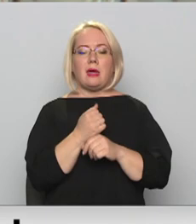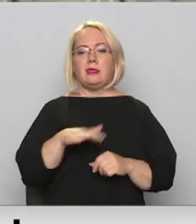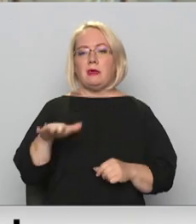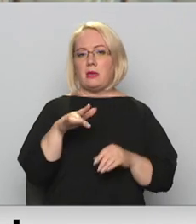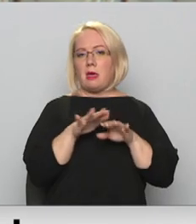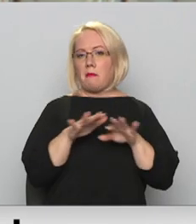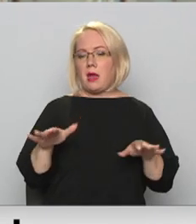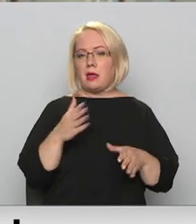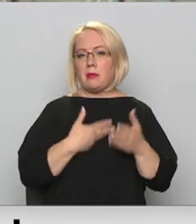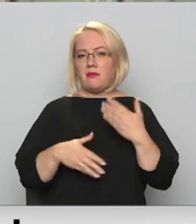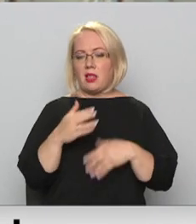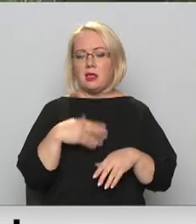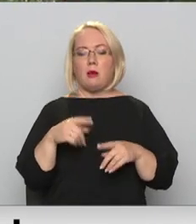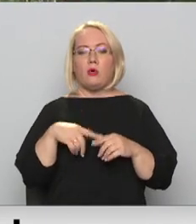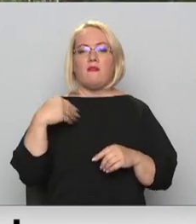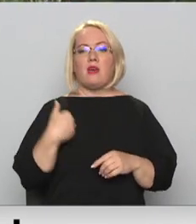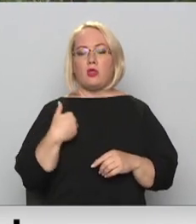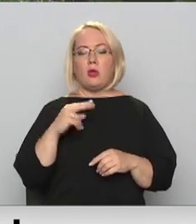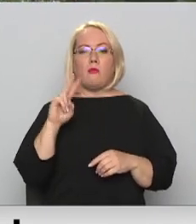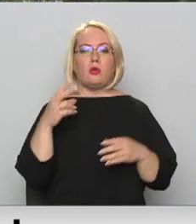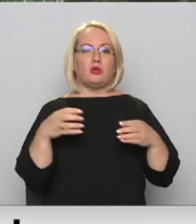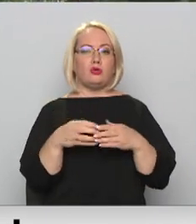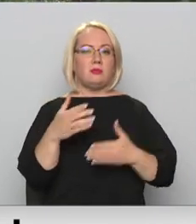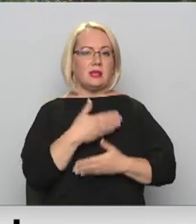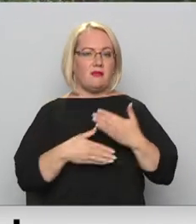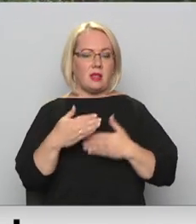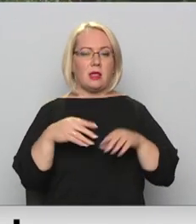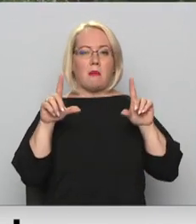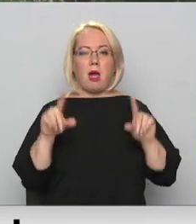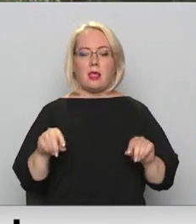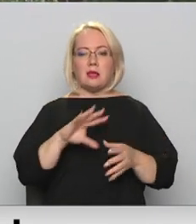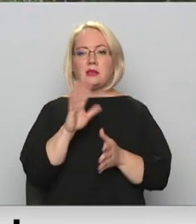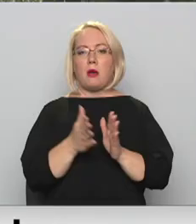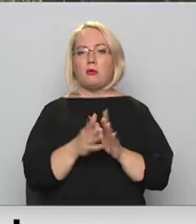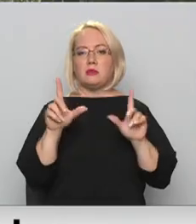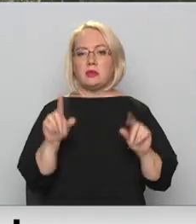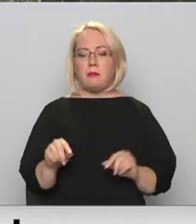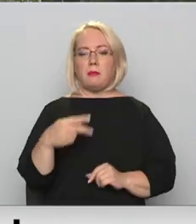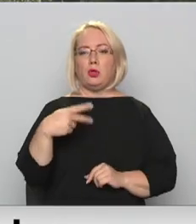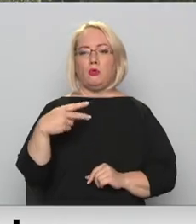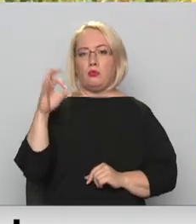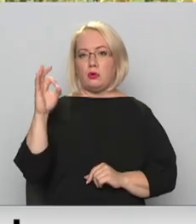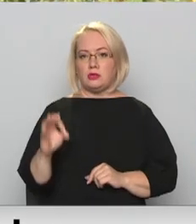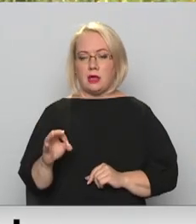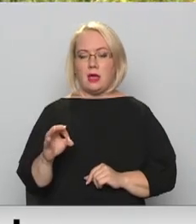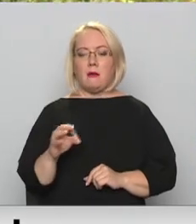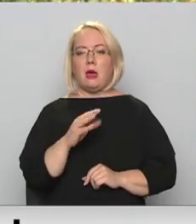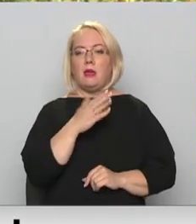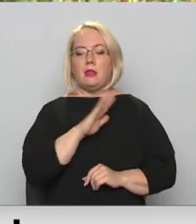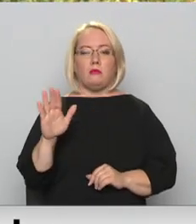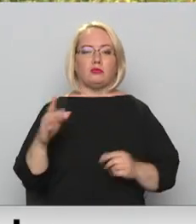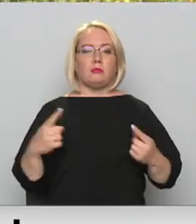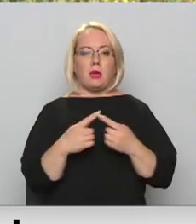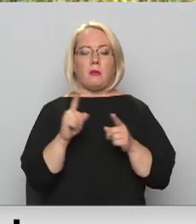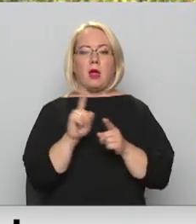ar bērniem invalīdiem un vientuļējiem otrās grupas invalīdiem atlaidas apjoms samaznāsies par 20%. Netiks piemērot